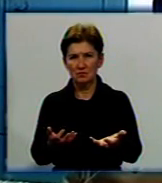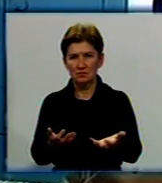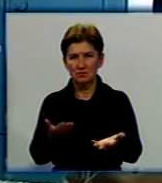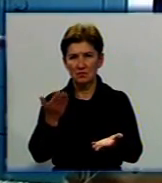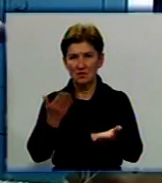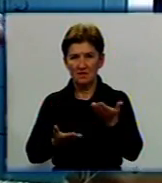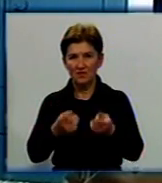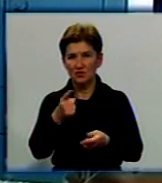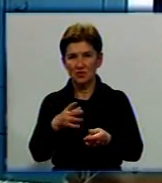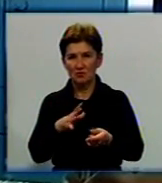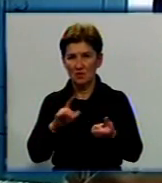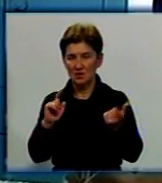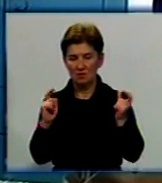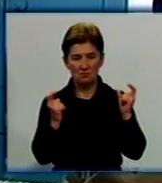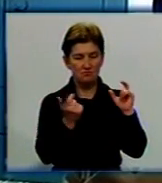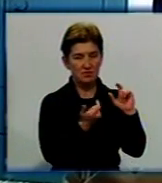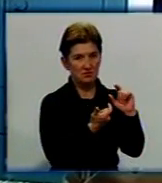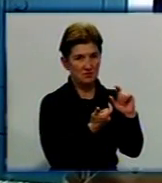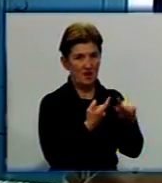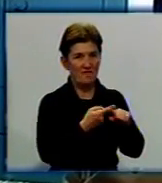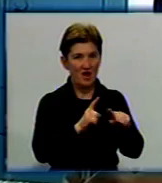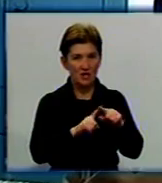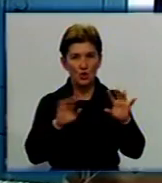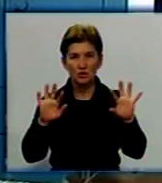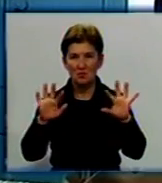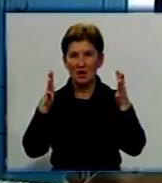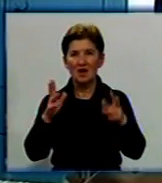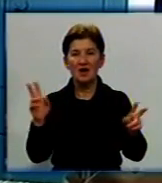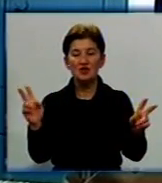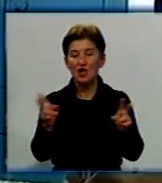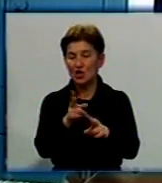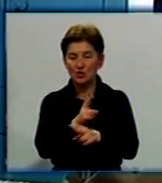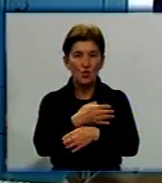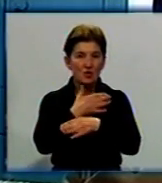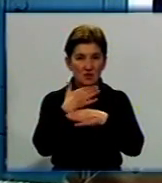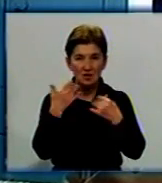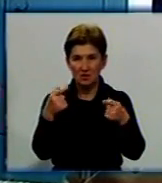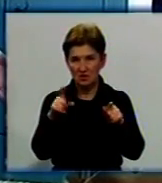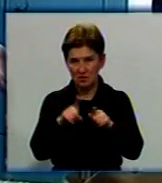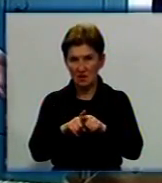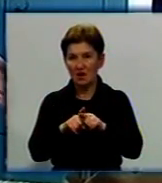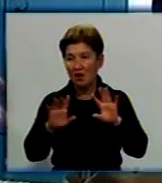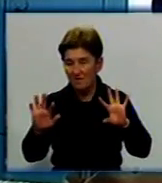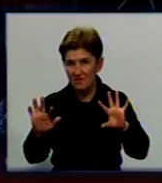боком. Так вийшло, що він повернувся в цей момент, що ніхто цього не хотів, це просто випадково наскільки.